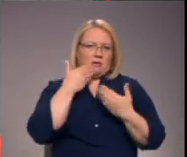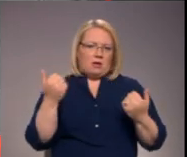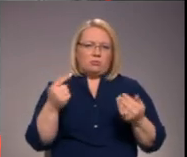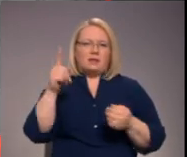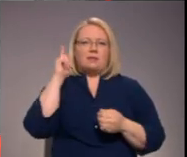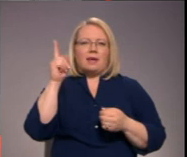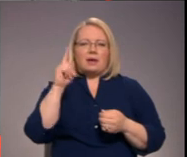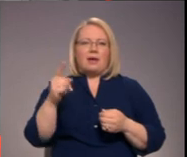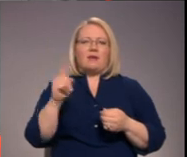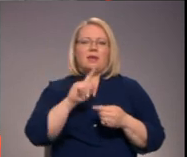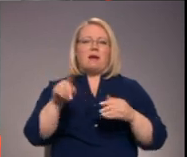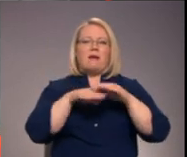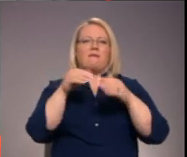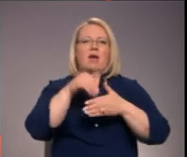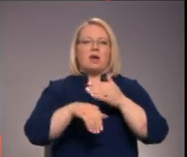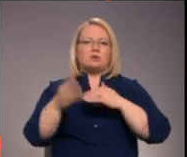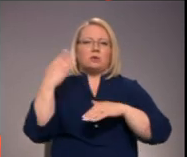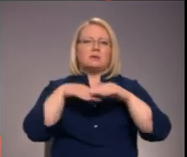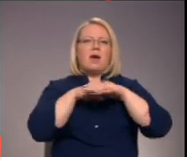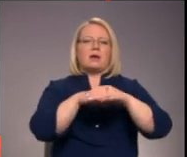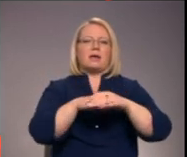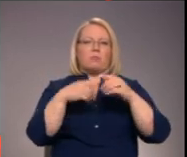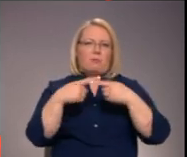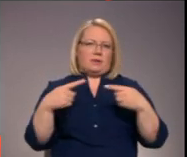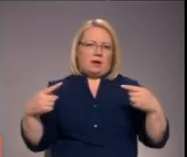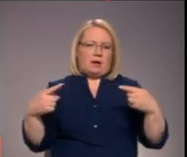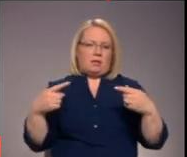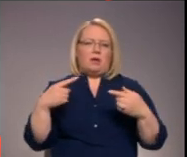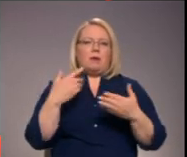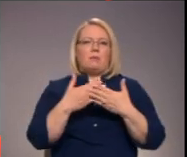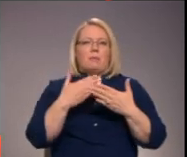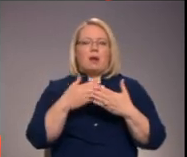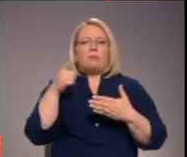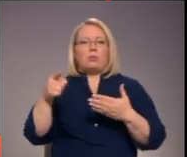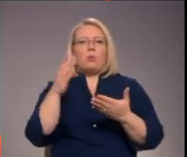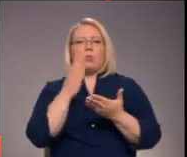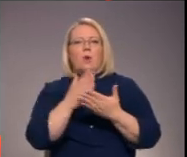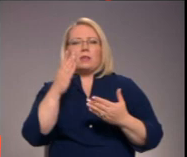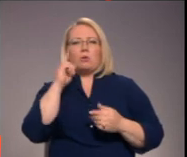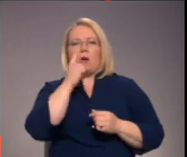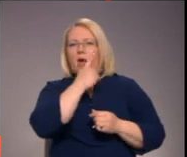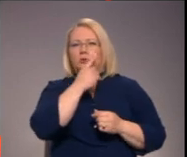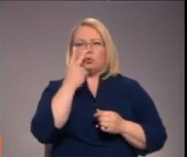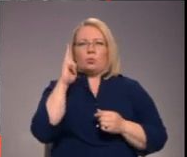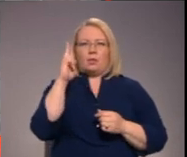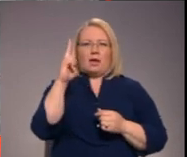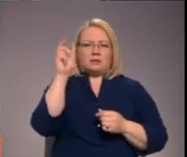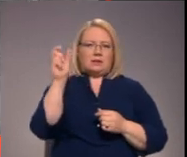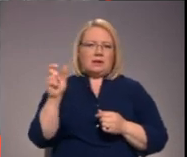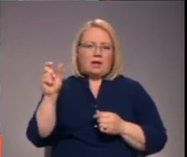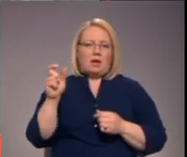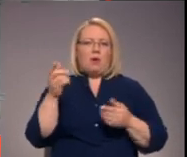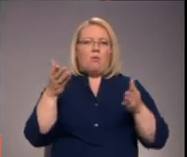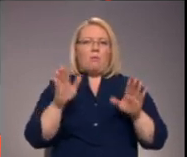vēsturiski arhiju materiāli un vēsturiski sinhroni no notikuma atsulieciniekiem. Līdz ar to tev